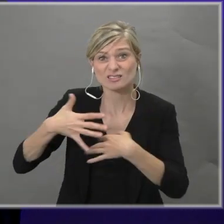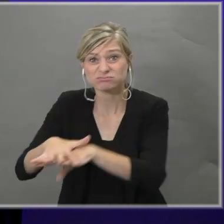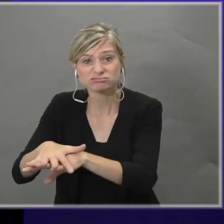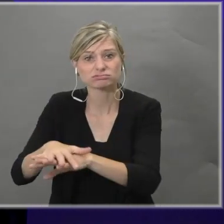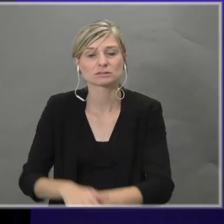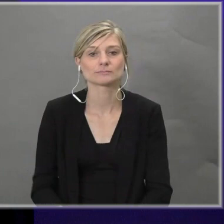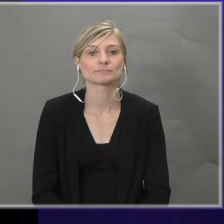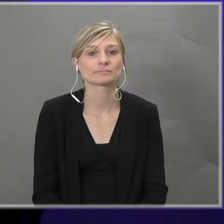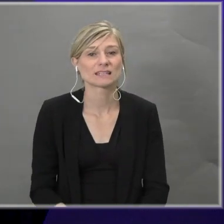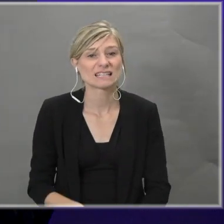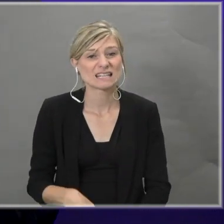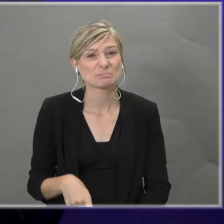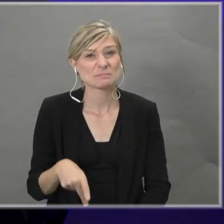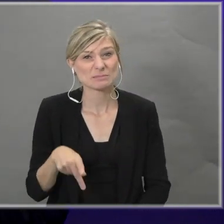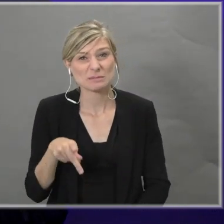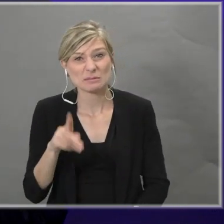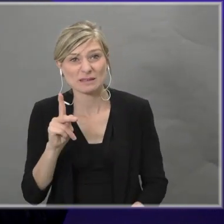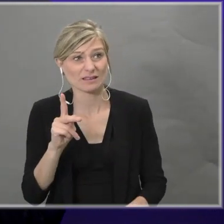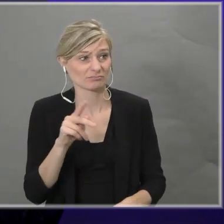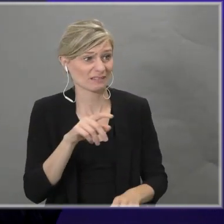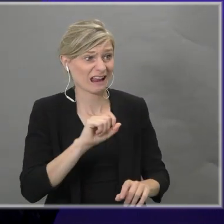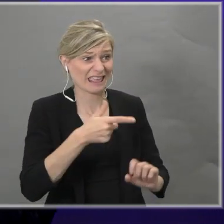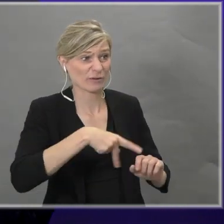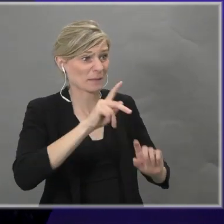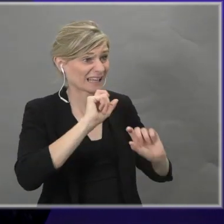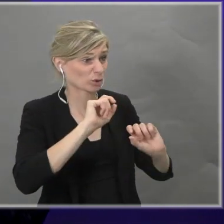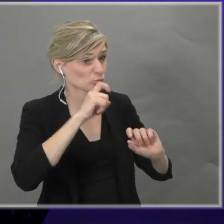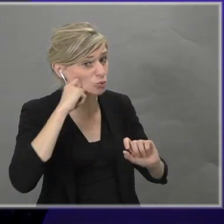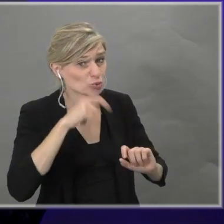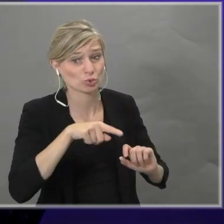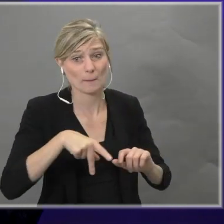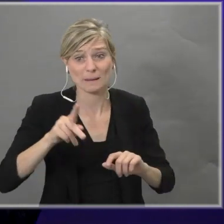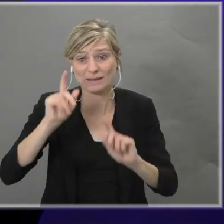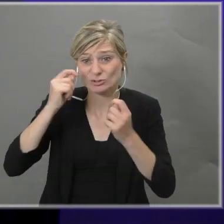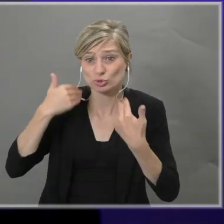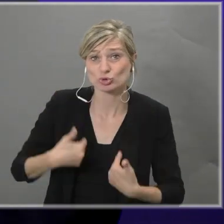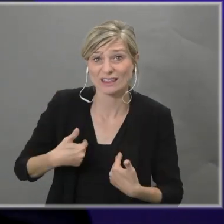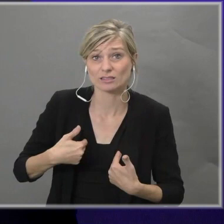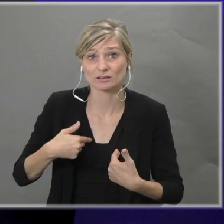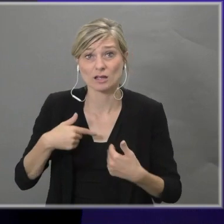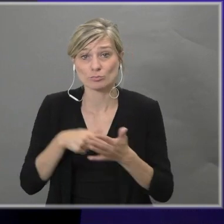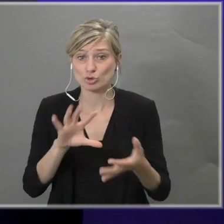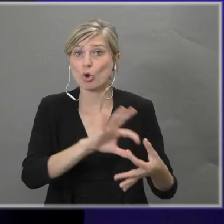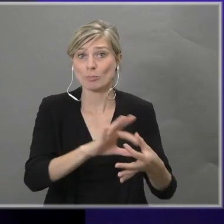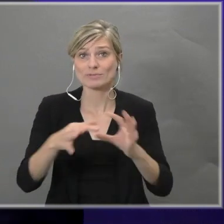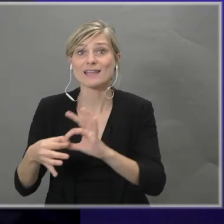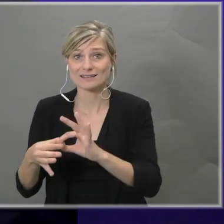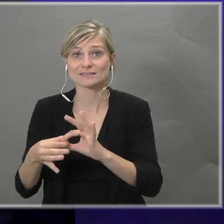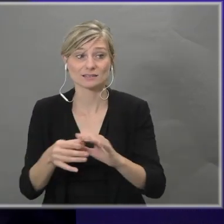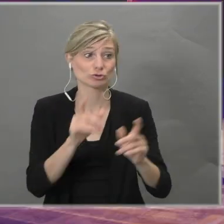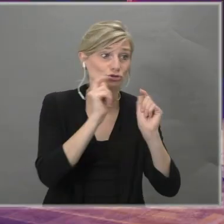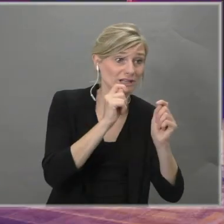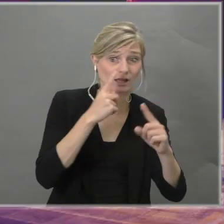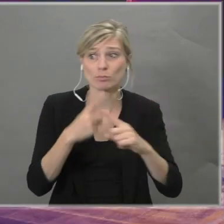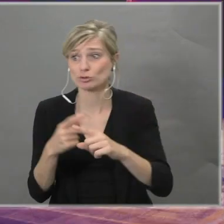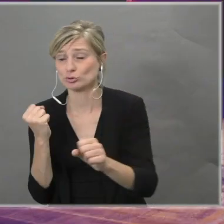Steeds meer maken stijgende levenskosten het voor studenten noodzakelijk om studeren met werken tijdens het academiejaar te combineren.